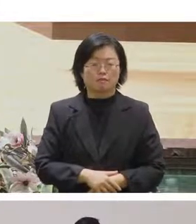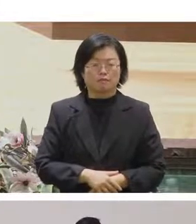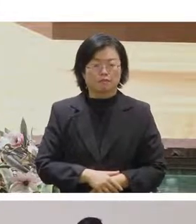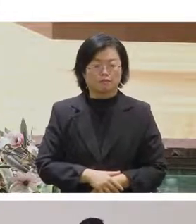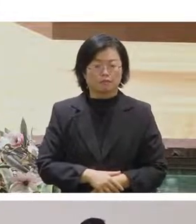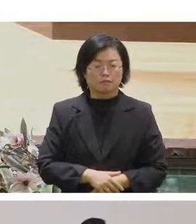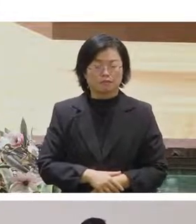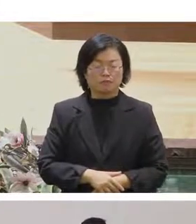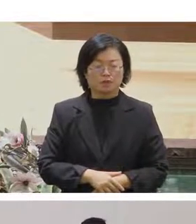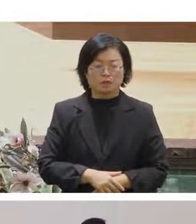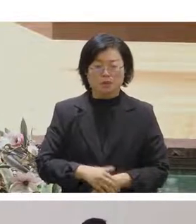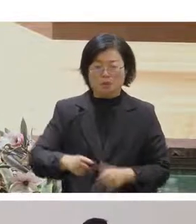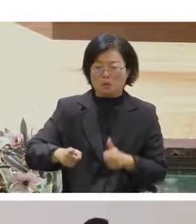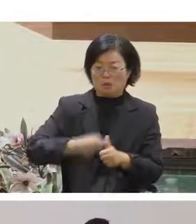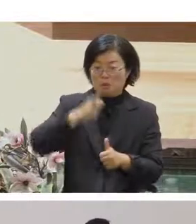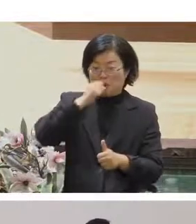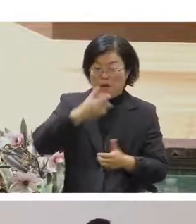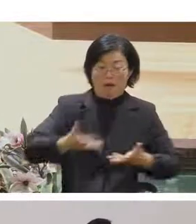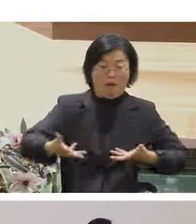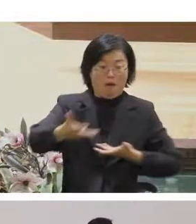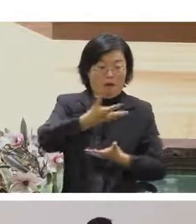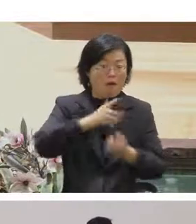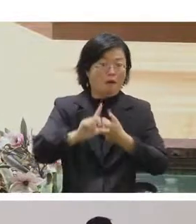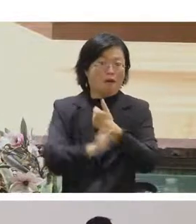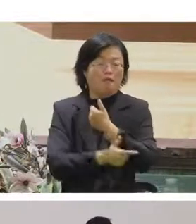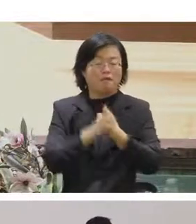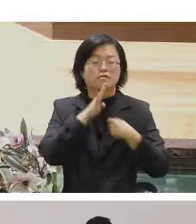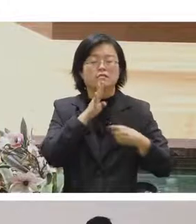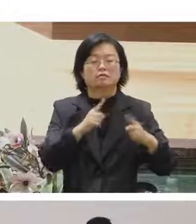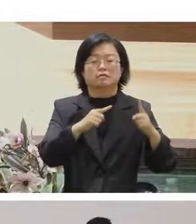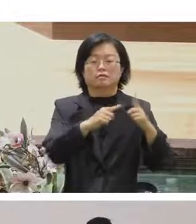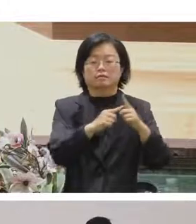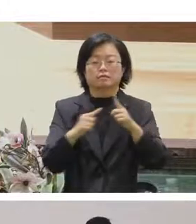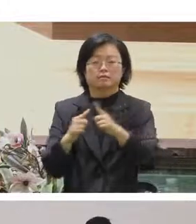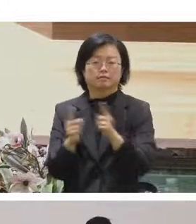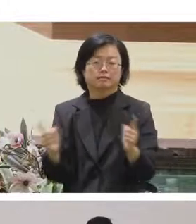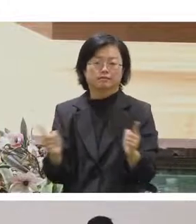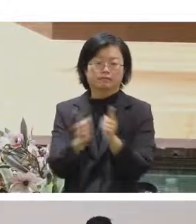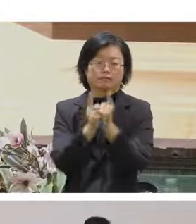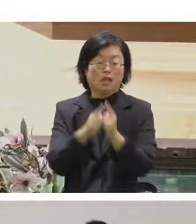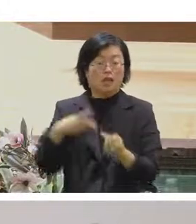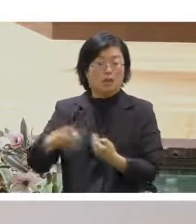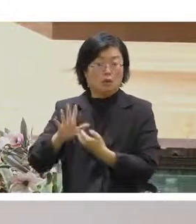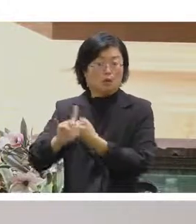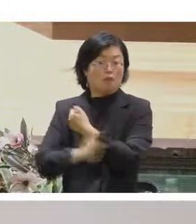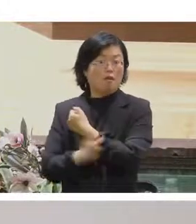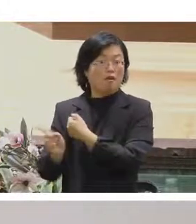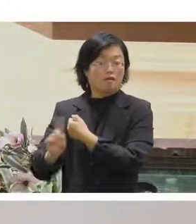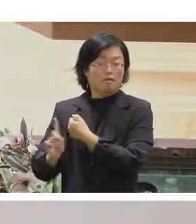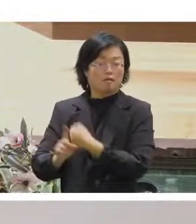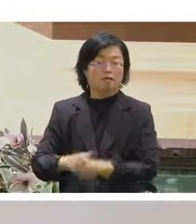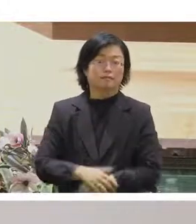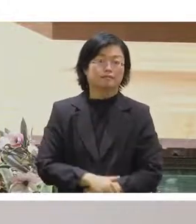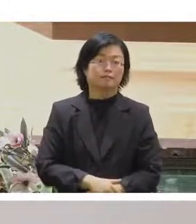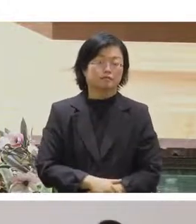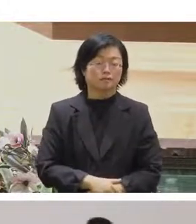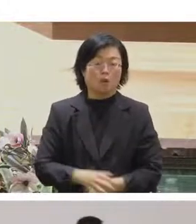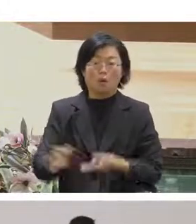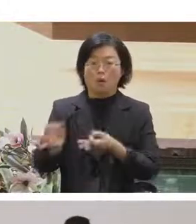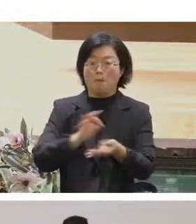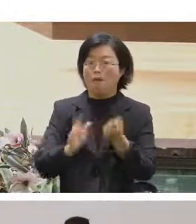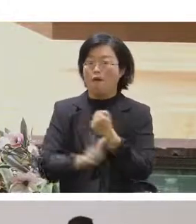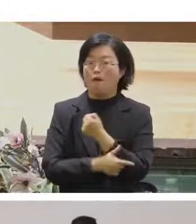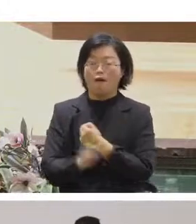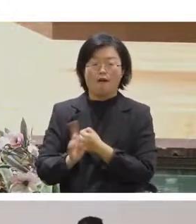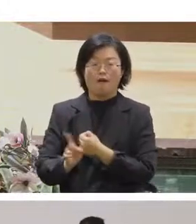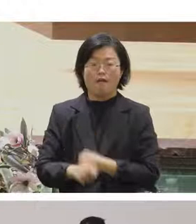的互動方式就是另外一個可能會通常會遇到的方式是這樣另外一個可能會通常賣的方式是